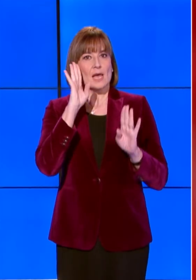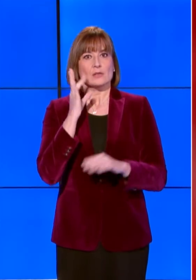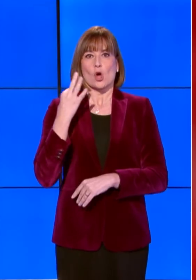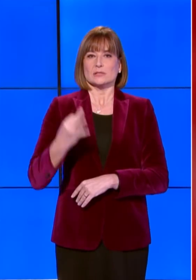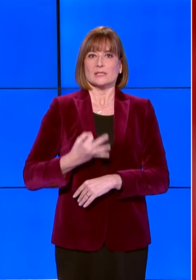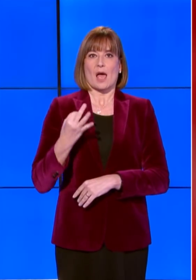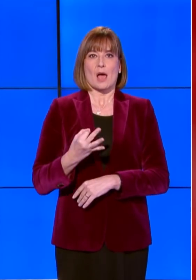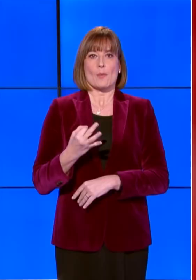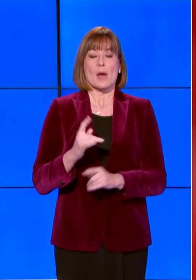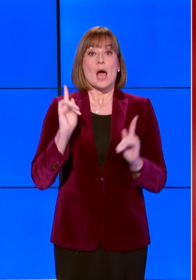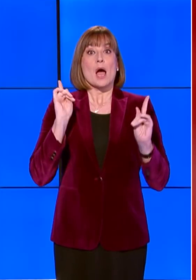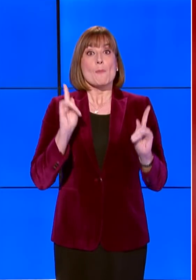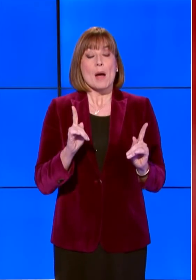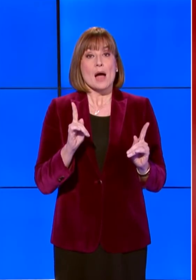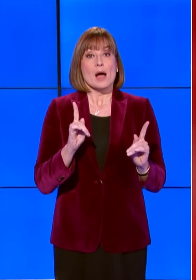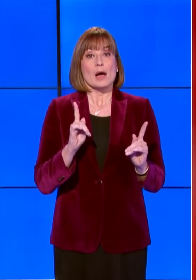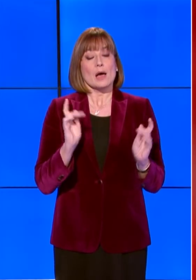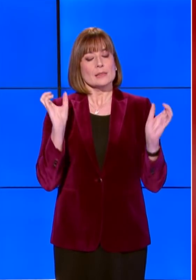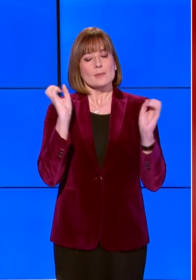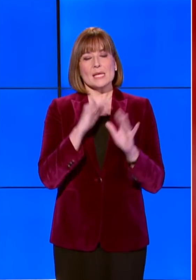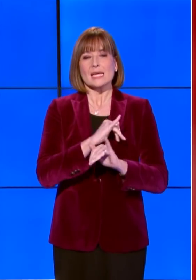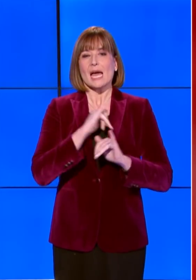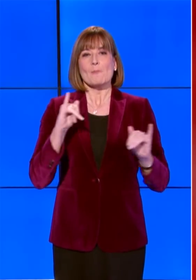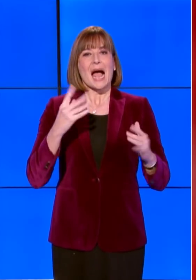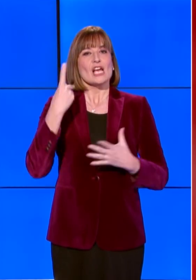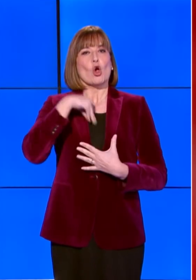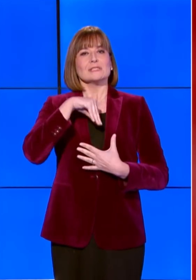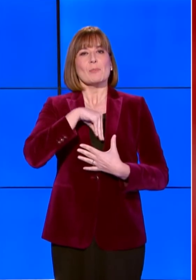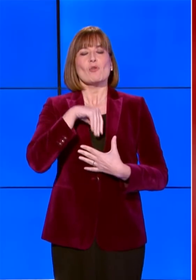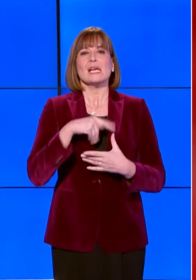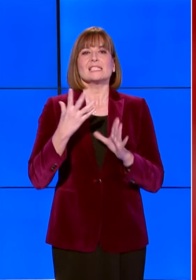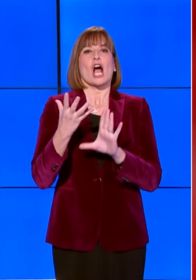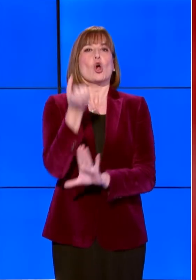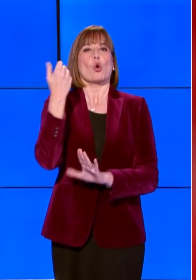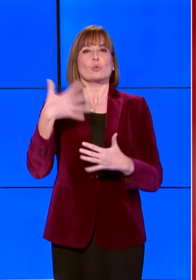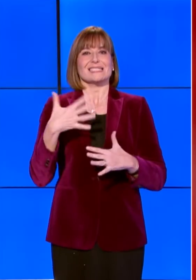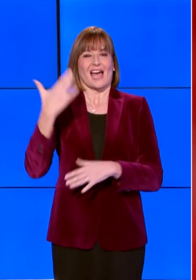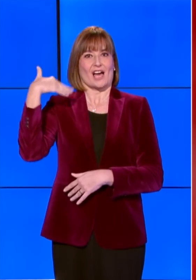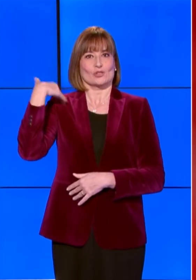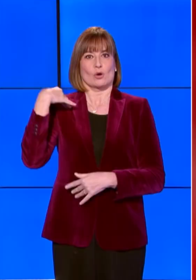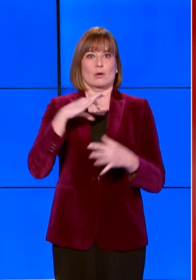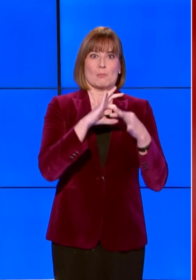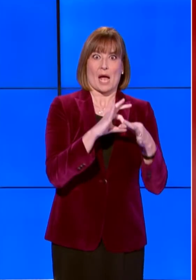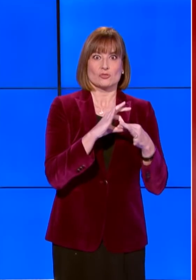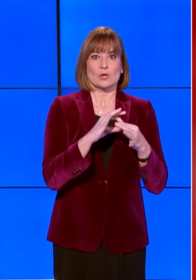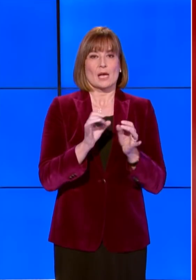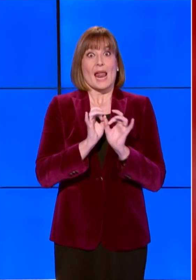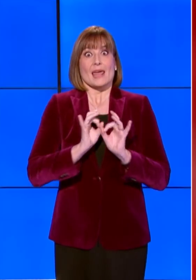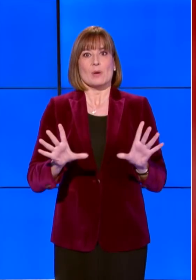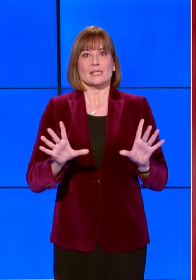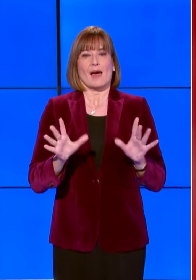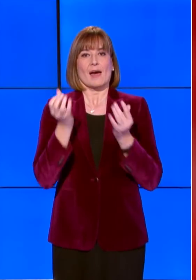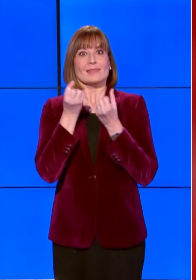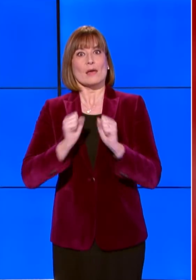Ma non dobbiamo smarrire la consapevolezza di quel che abbiamo conquistato. La pace, la libertà, la